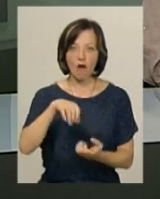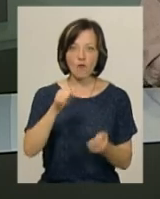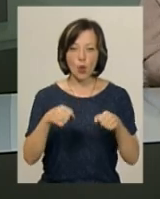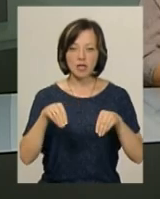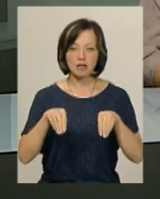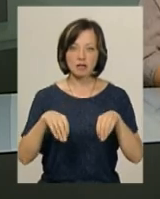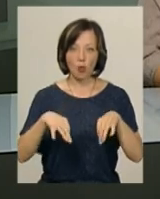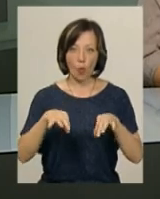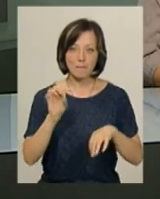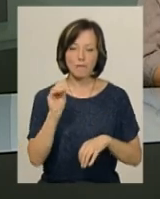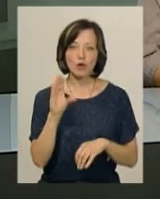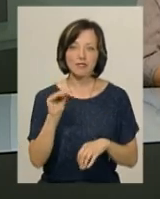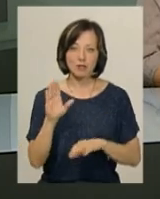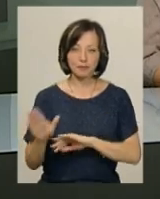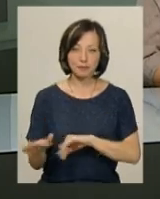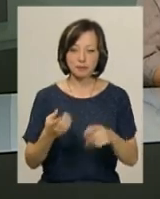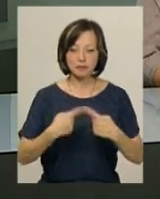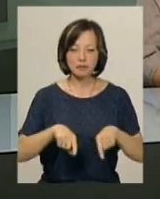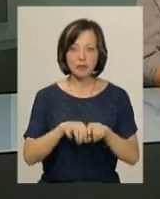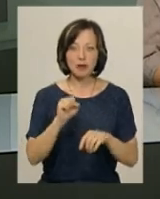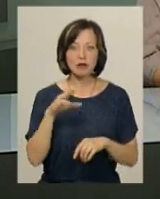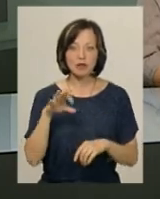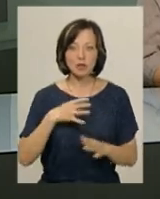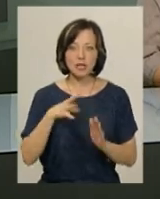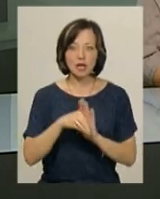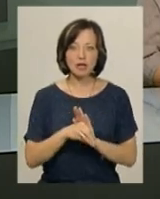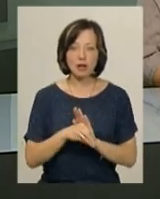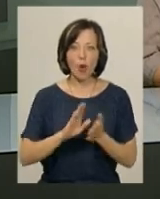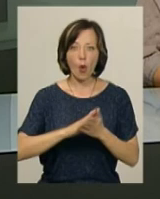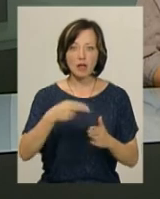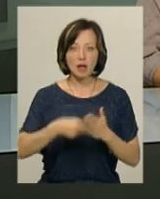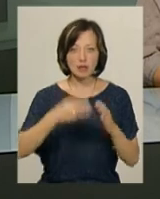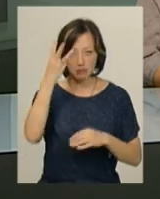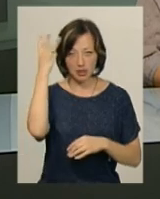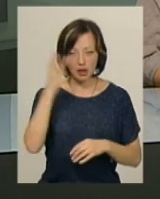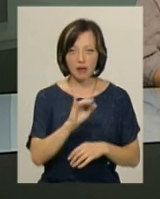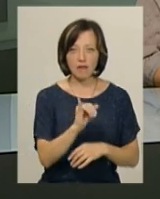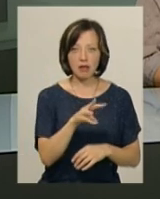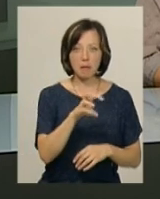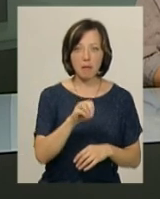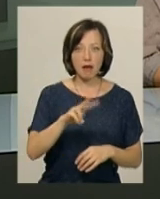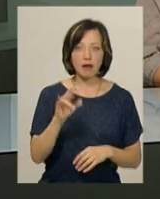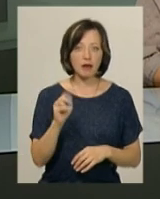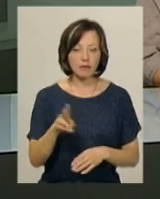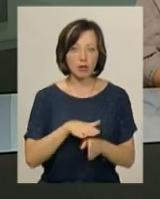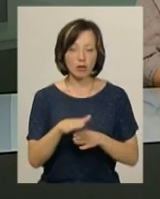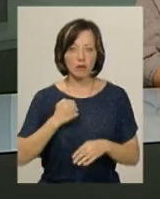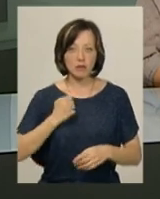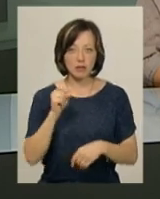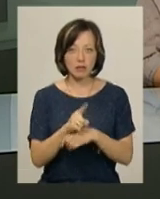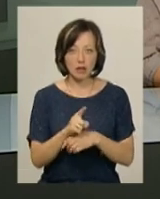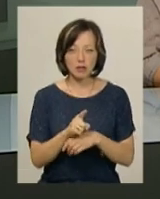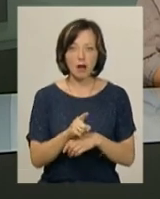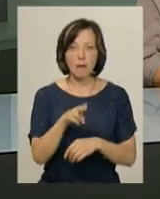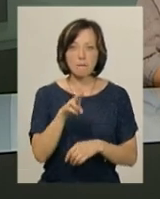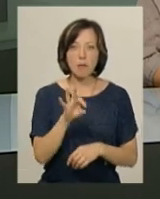посвідчення. У зоні операції об'єднаних сил загинув контрактник Смельницького Іван Мельник під час виконання бойового завдання у